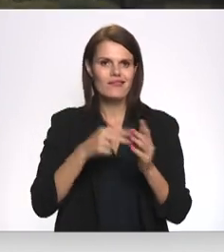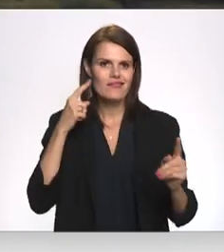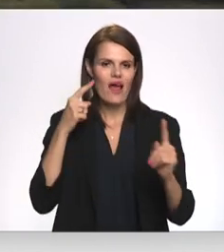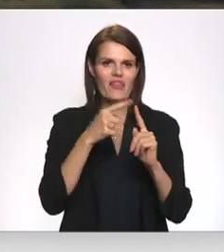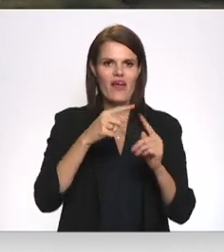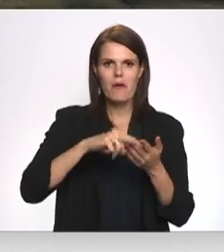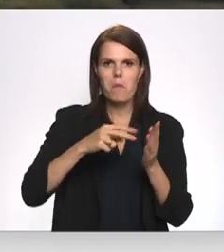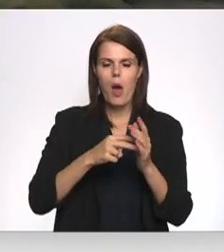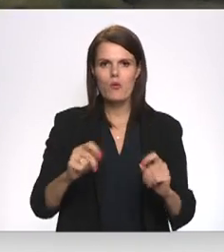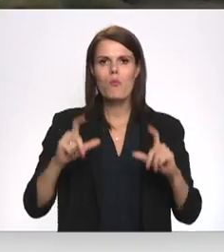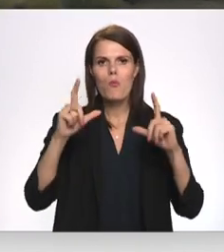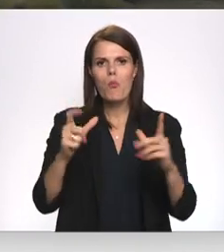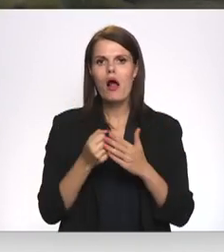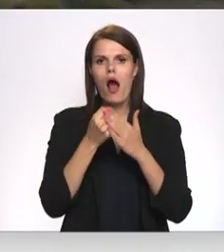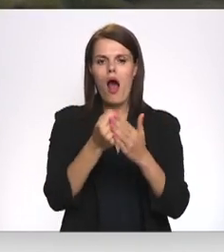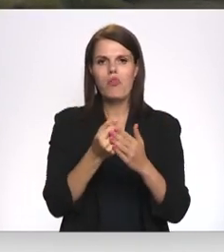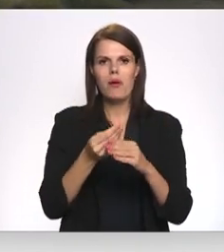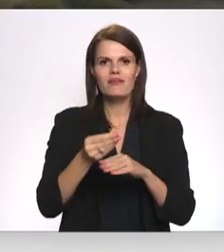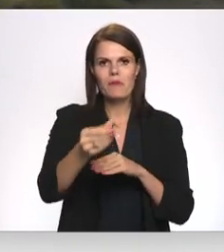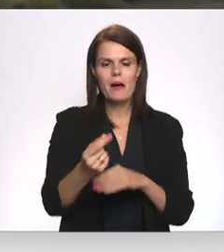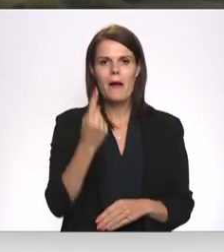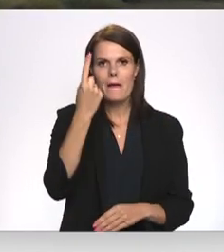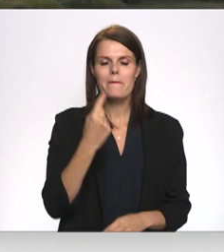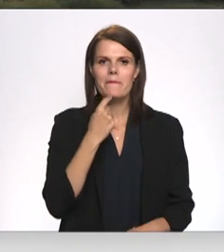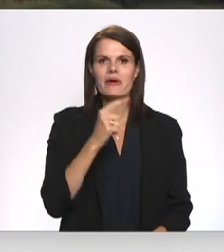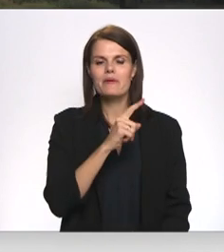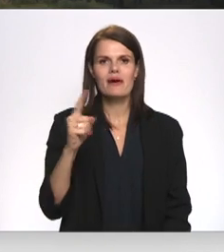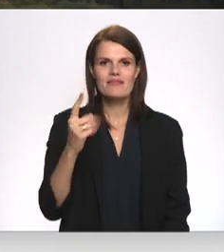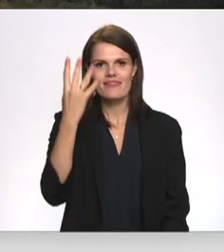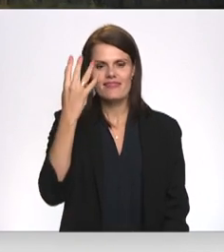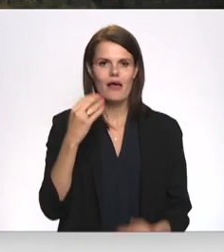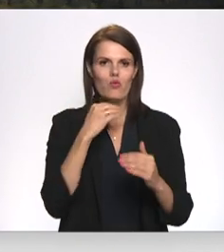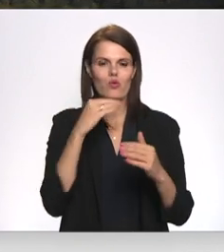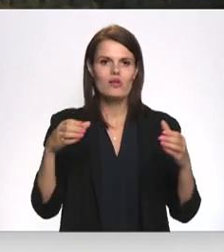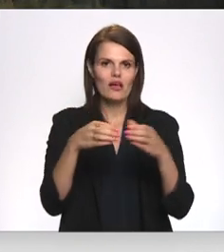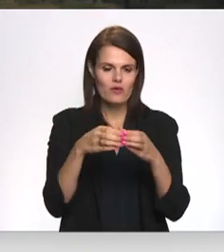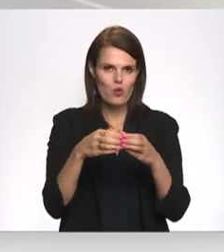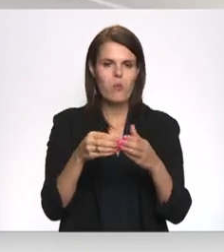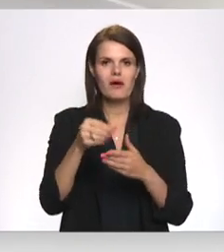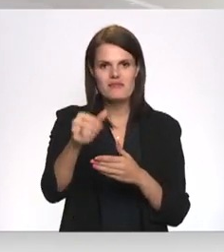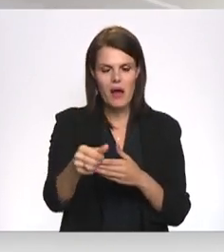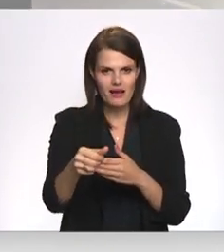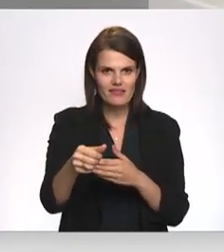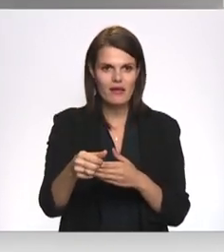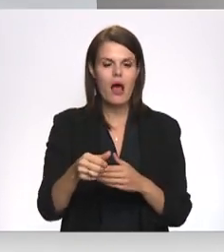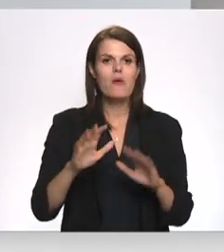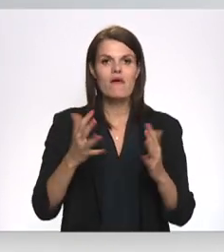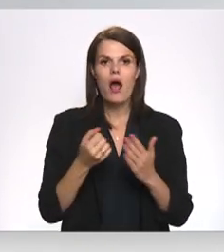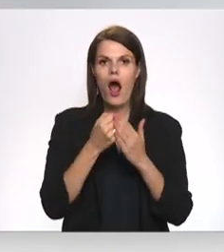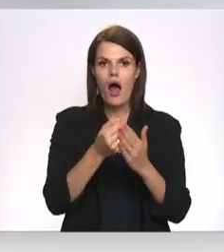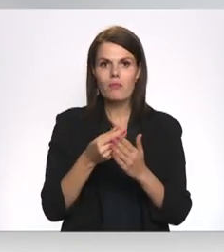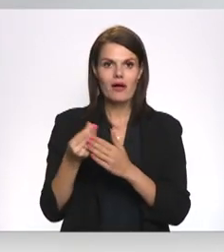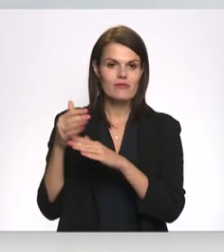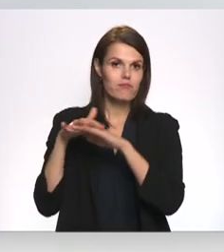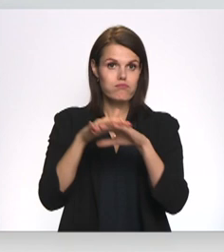plānu, palielinot atbalsta maksājumu pirmās līdz ceturtās klases zālājiem, taču nestandarta maksājumu. Tas vai atbalsta maksājumi